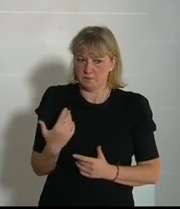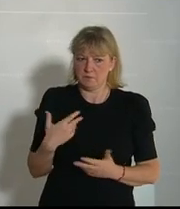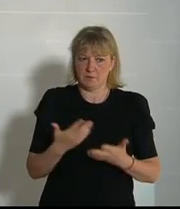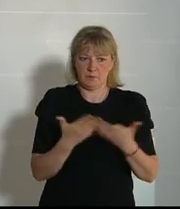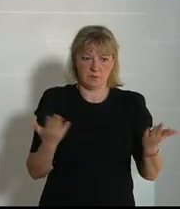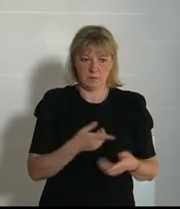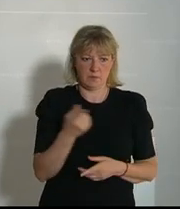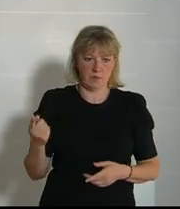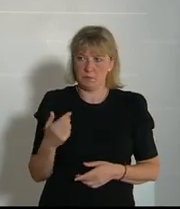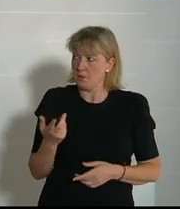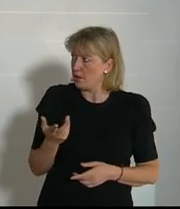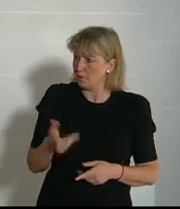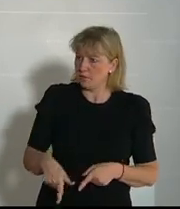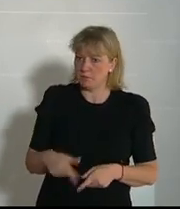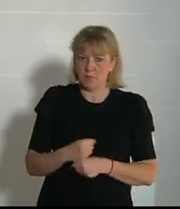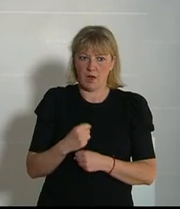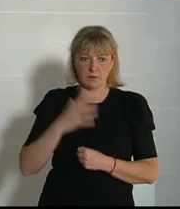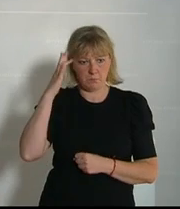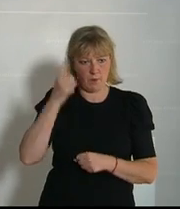Fraktion, sondern ein Bauanbäscher in der Führung.